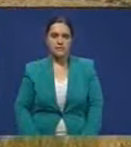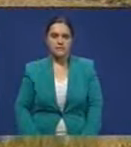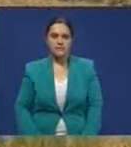область.